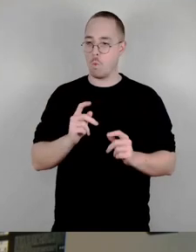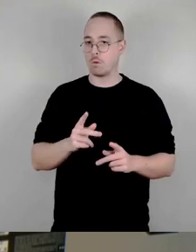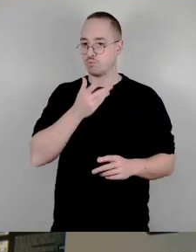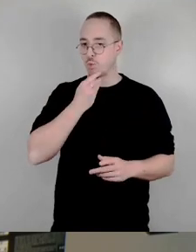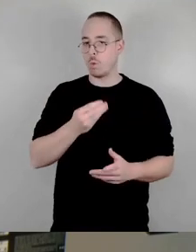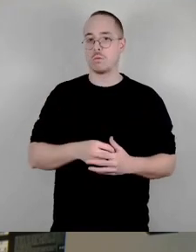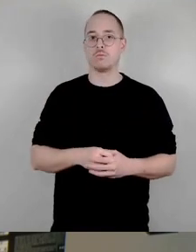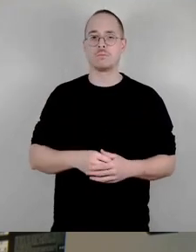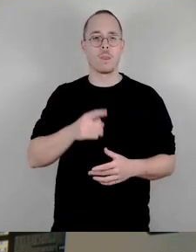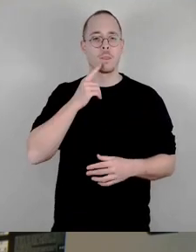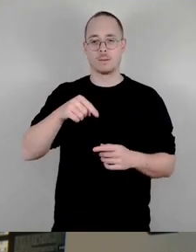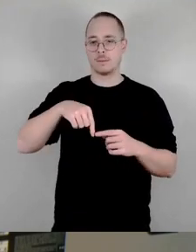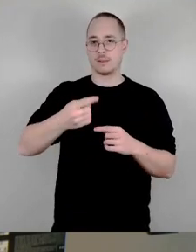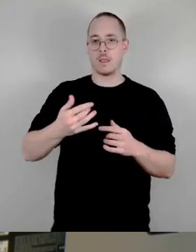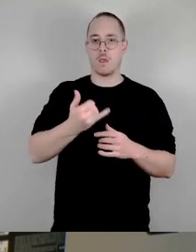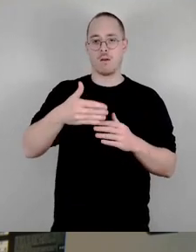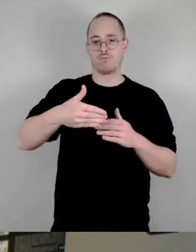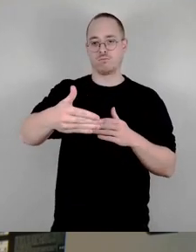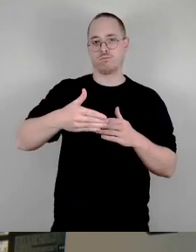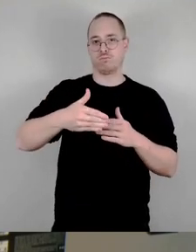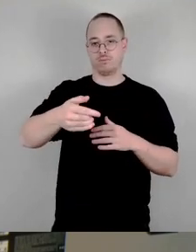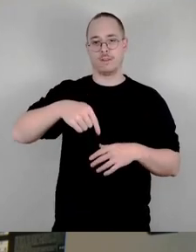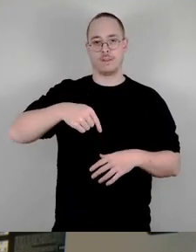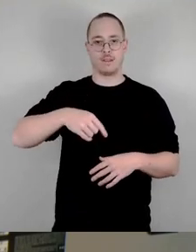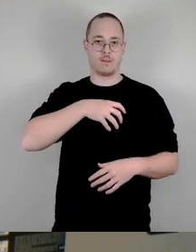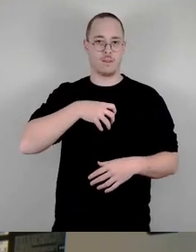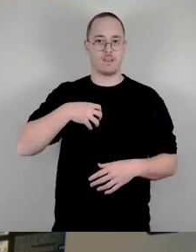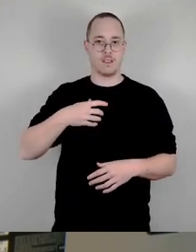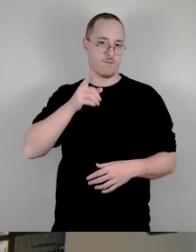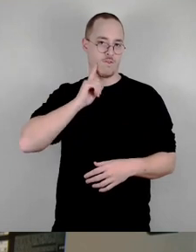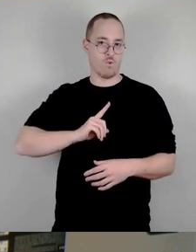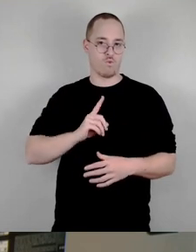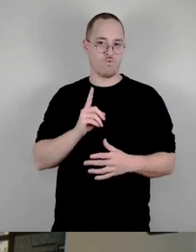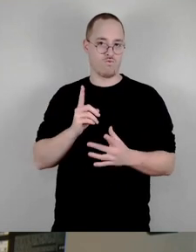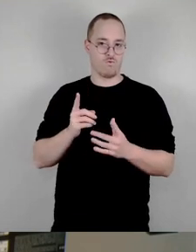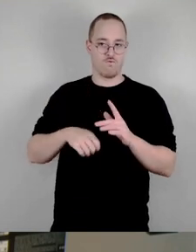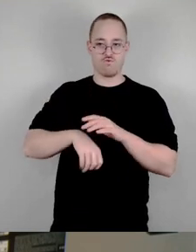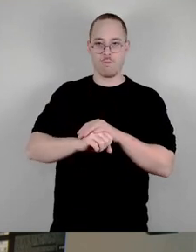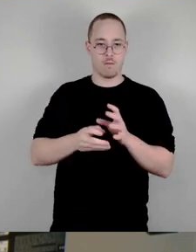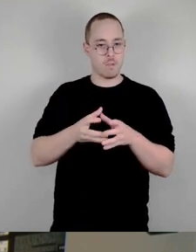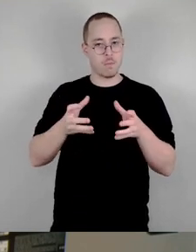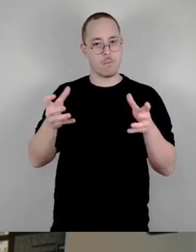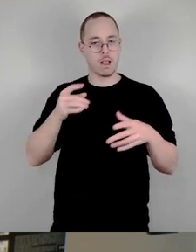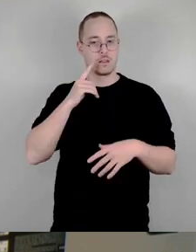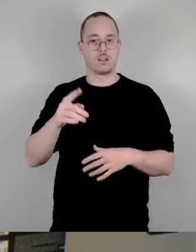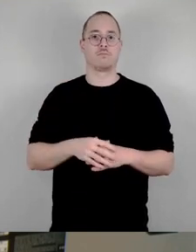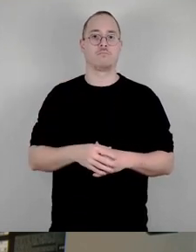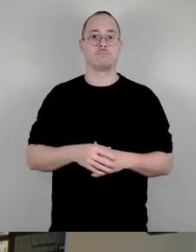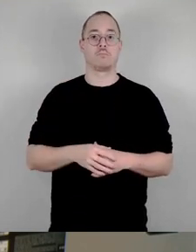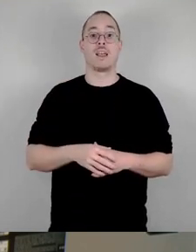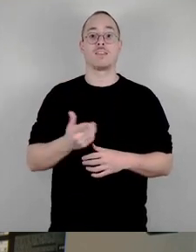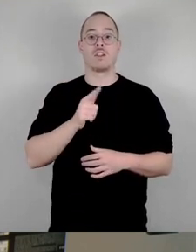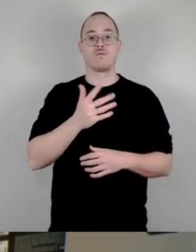2025 findet die WM statt und Europa, also sprich Deutschland, Belgien und Holland, haben sich